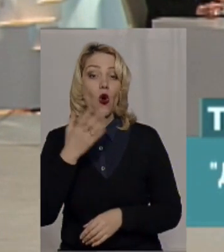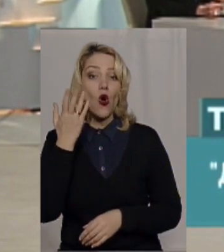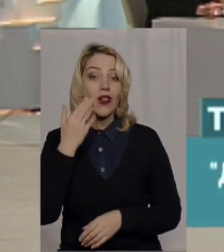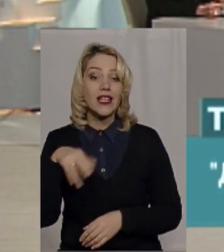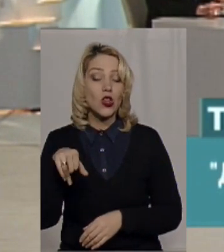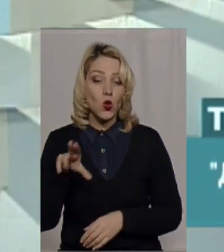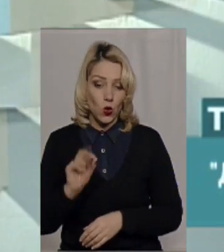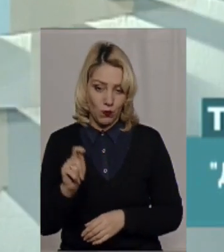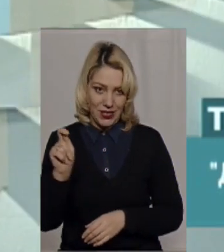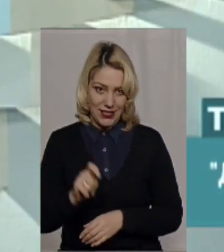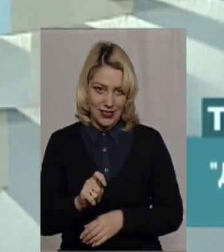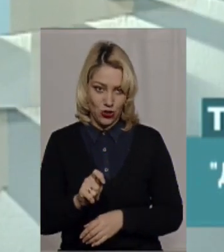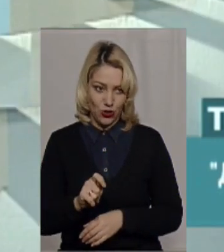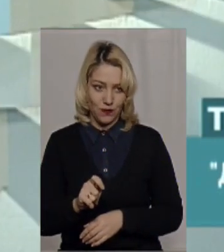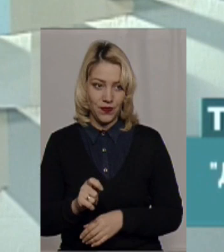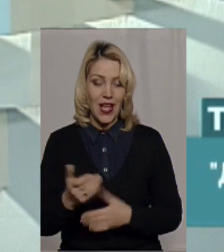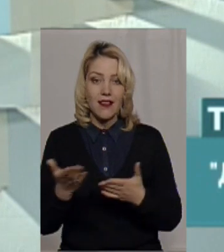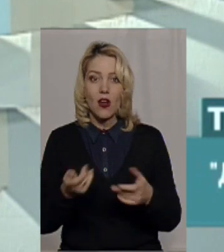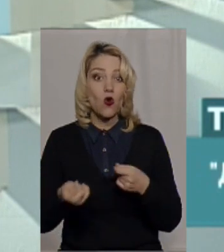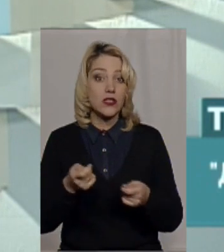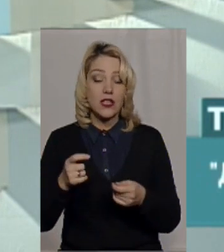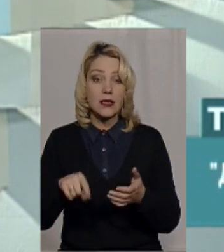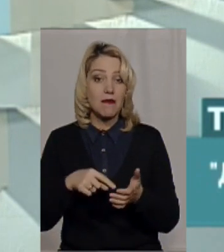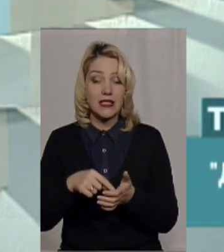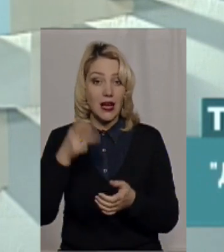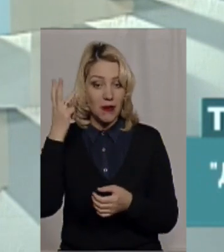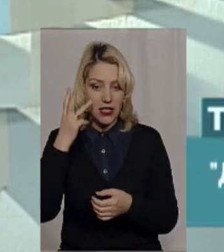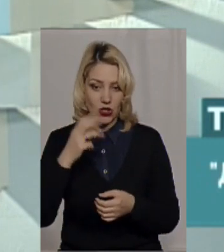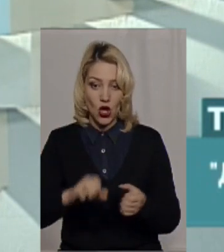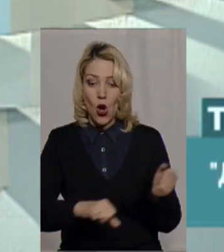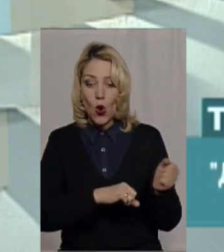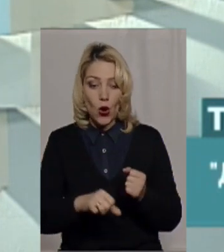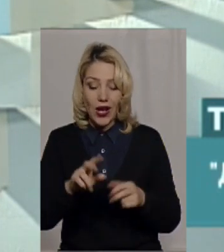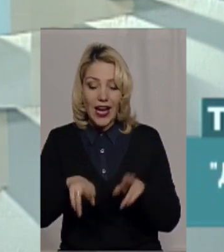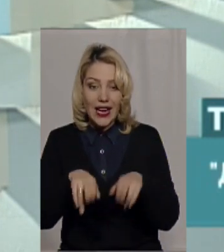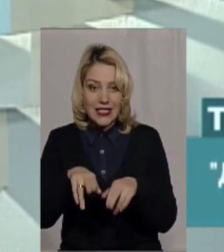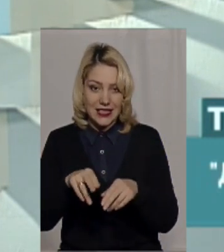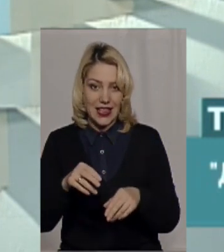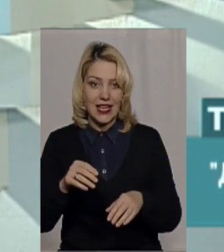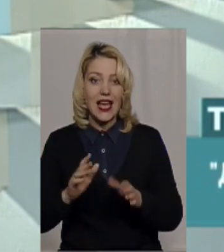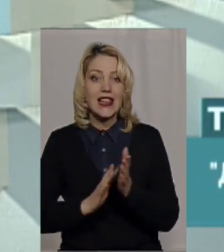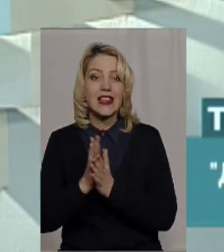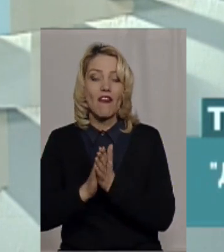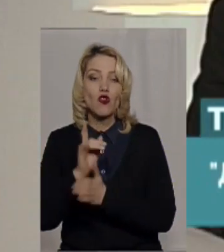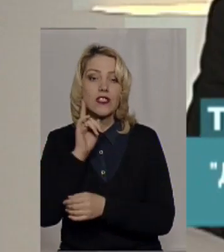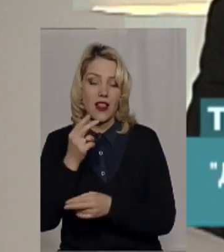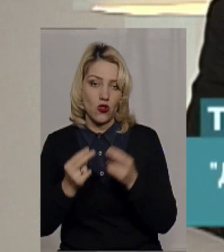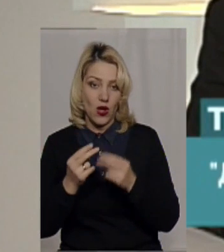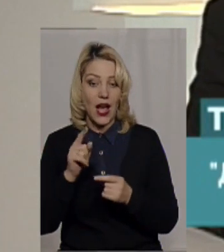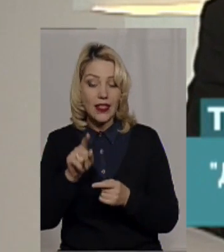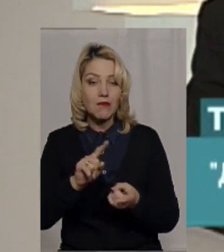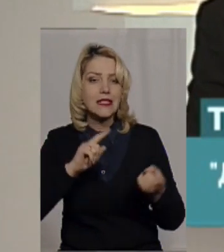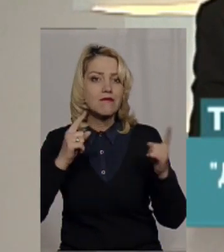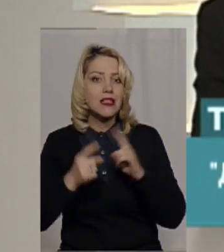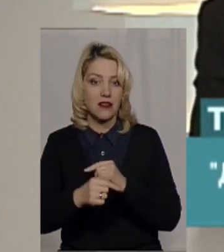приїзду, я не знаю, якогось керівника з Хмельницька красили траву в зеленій колір, а зараз там змінилася ситуація